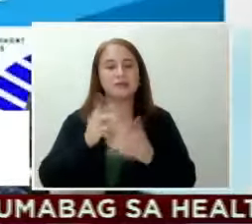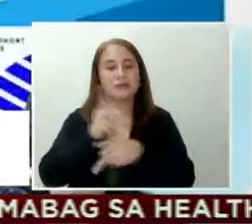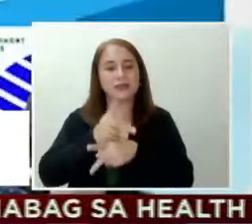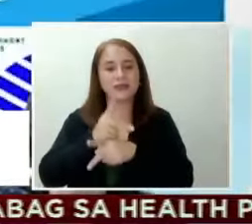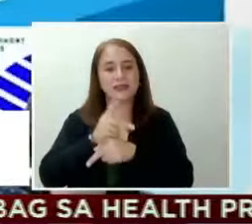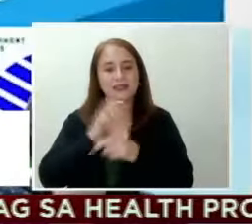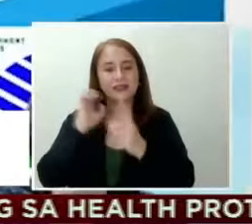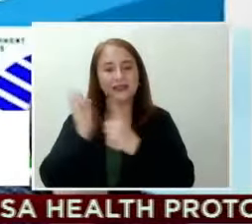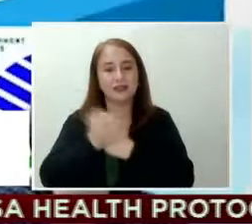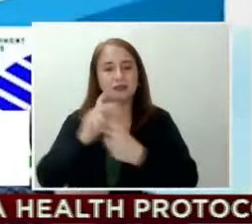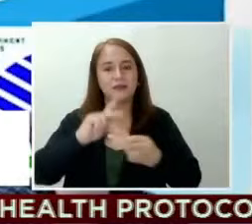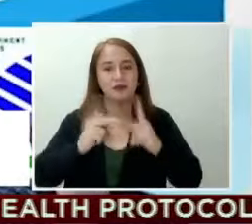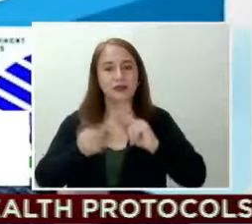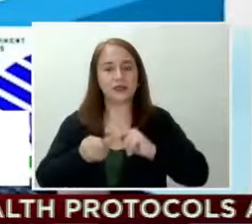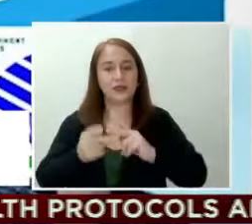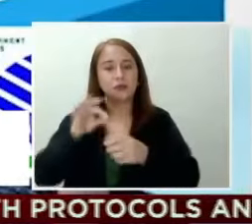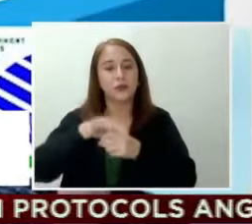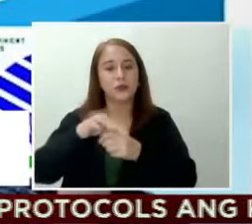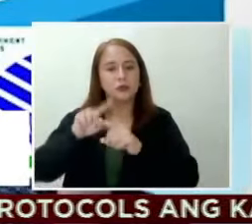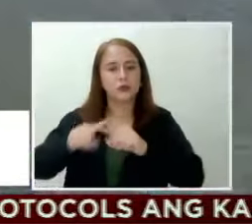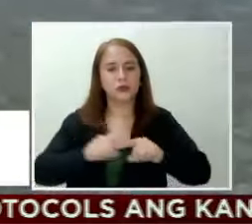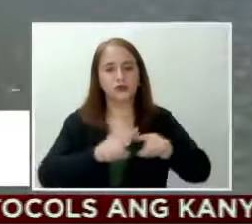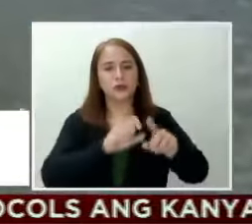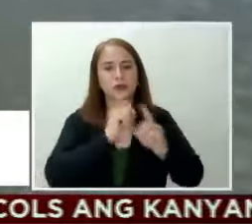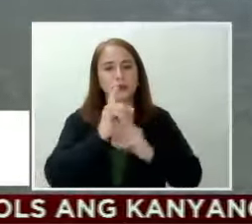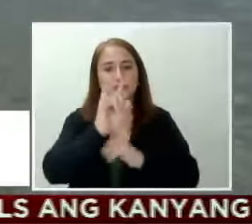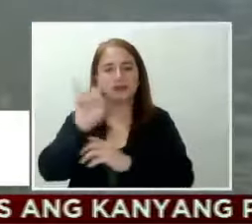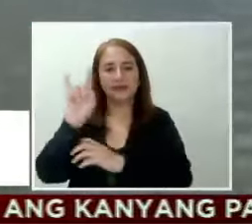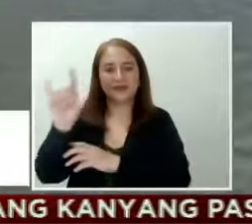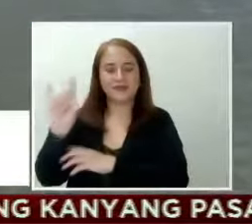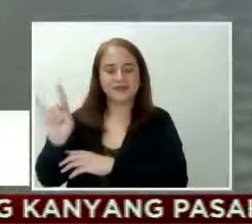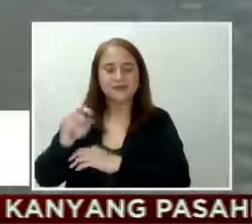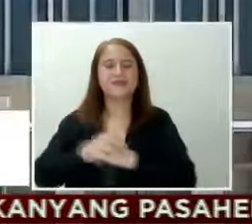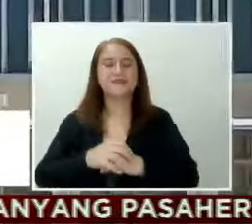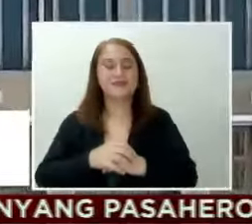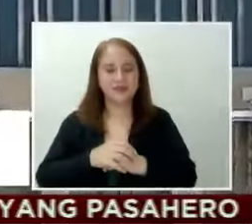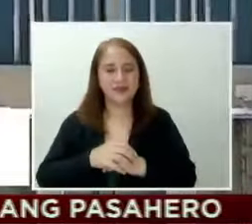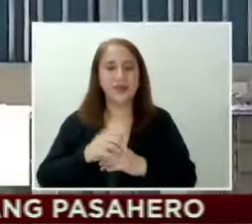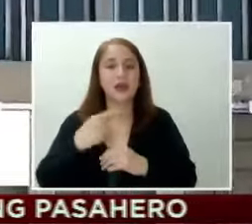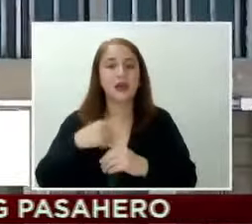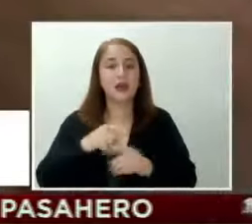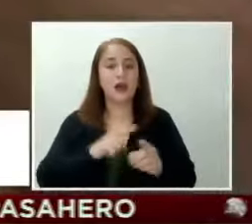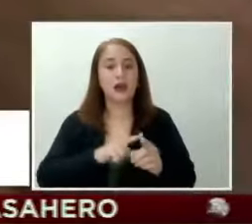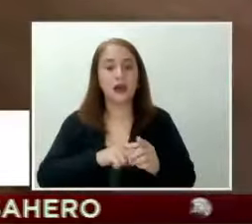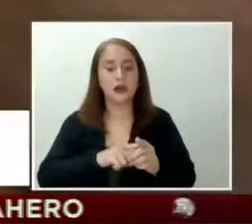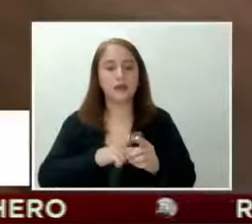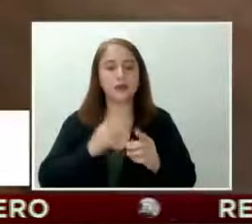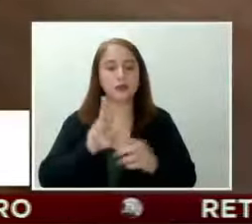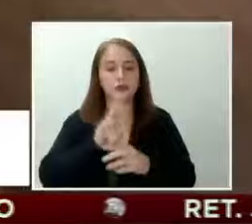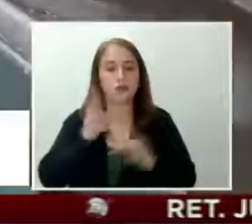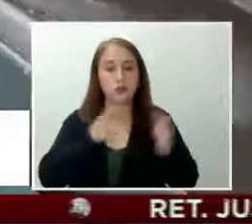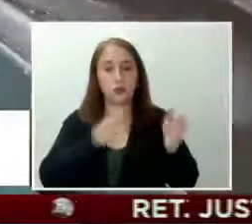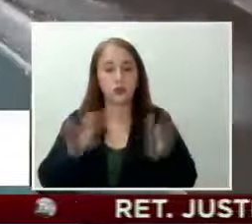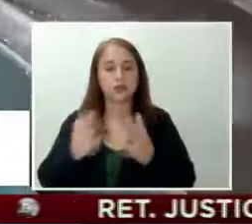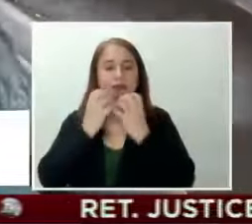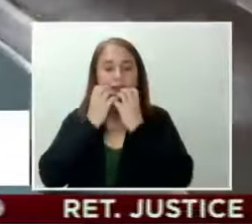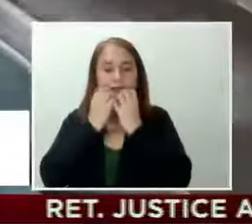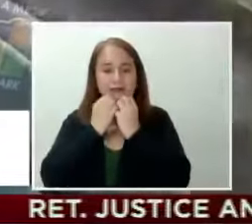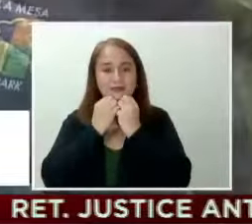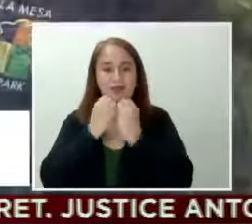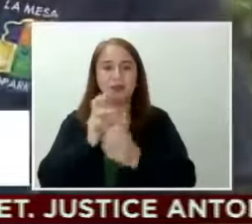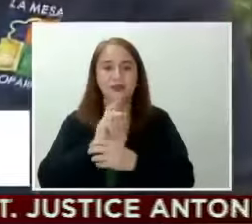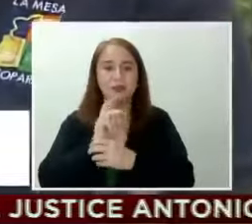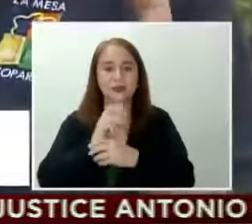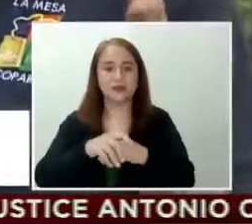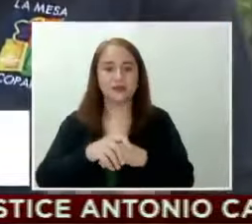partner ang isang programa sa iba't-ibang social media platforms para maibahagi ang mga paraan sa pagpapahalaga ng tubig. Dahil